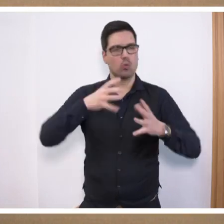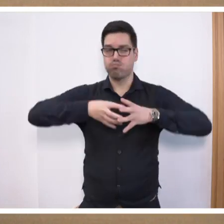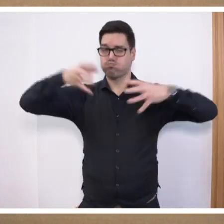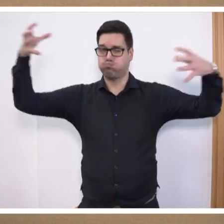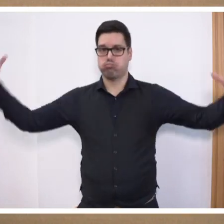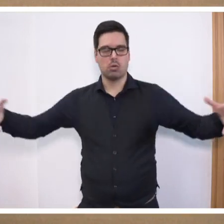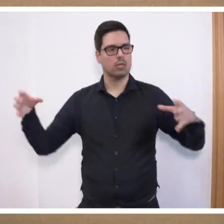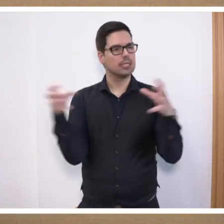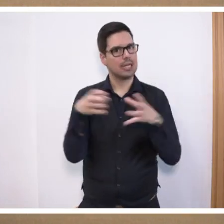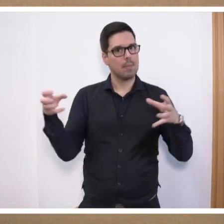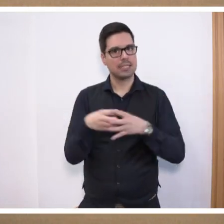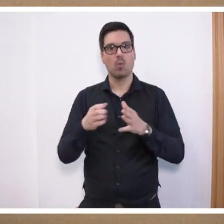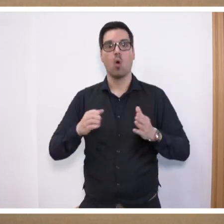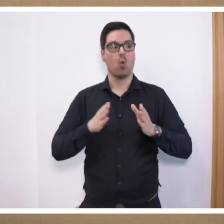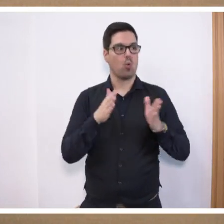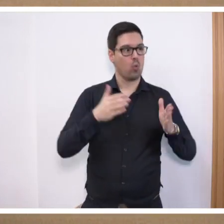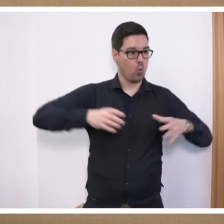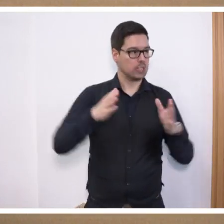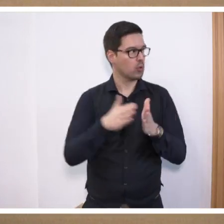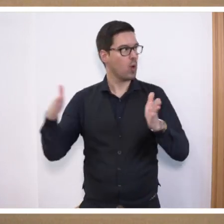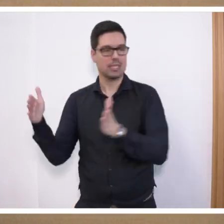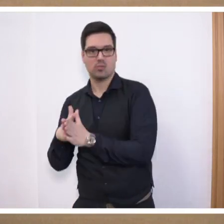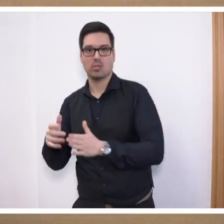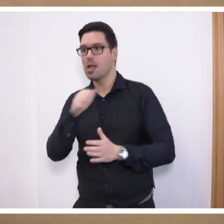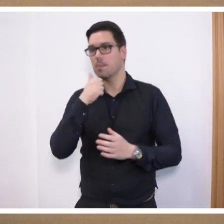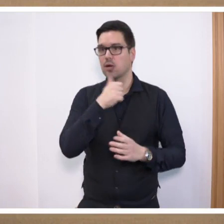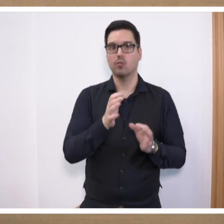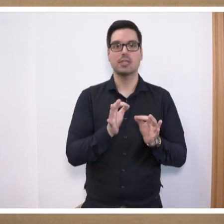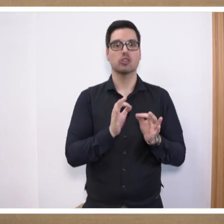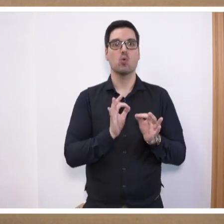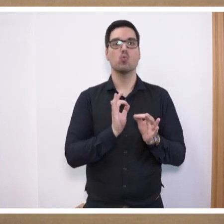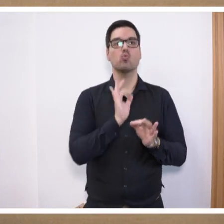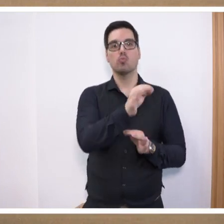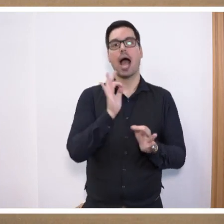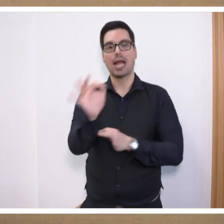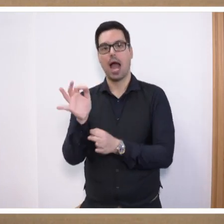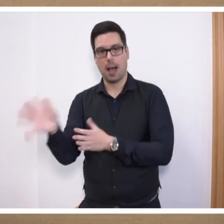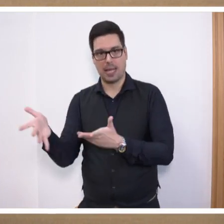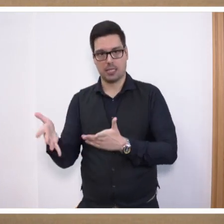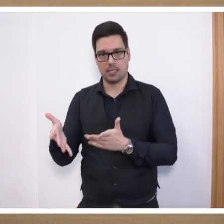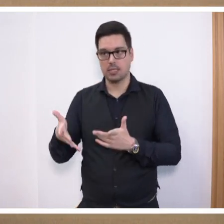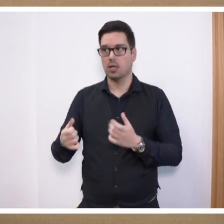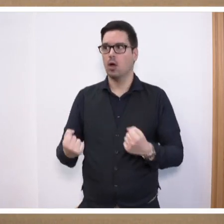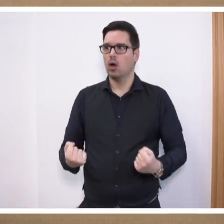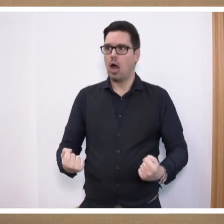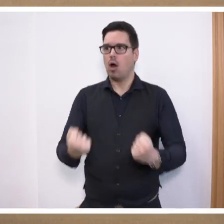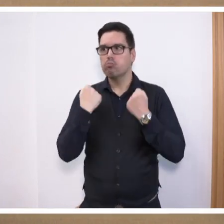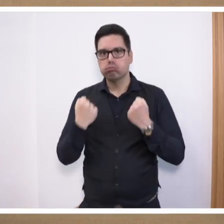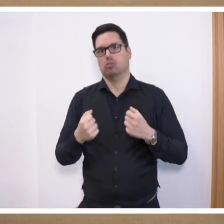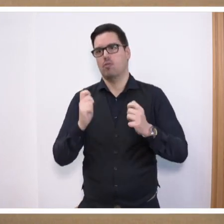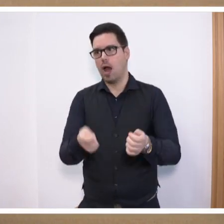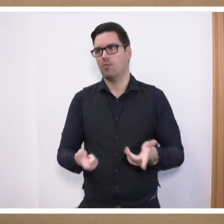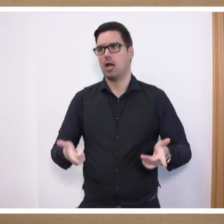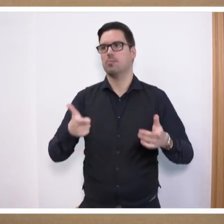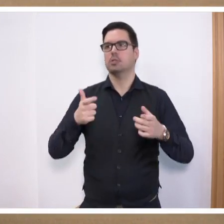in der Großen Koalition den Bereich des beruflichen Übergangs angepackt. Eine Mammutaufgabe, Ausbildungsvorbereitung. Die